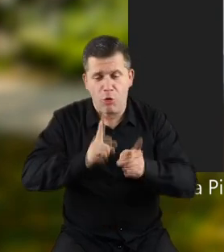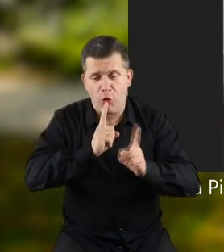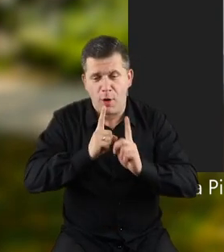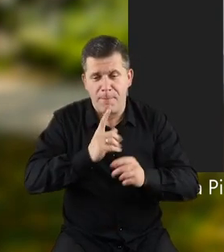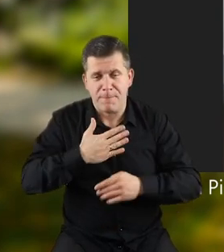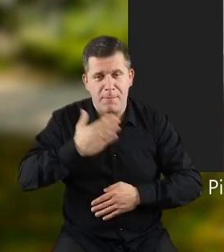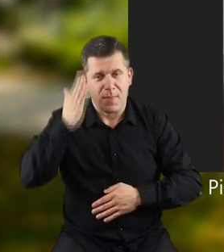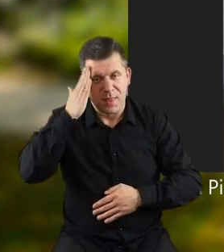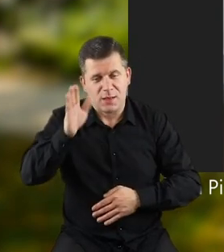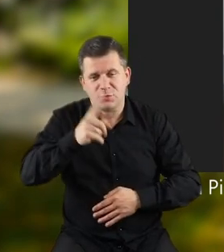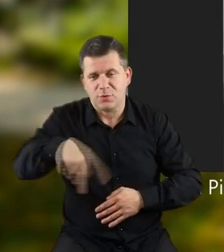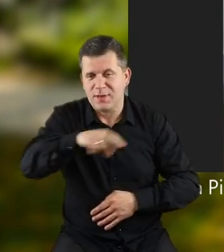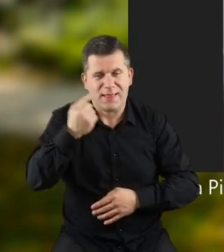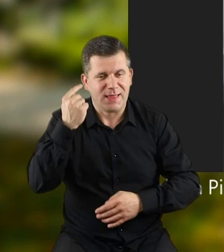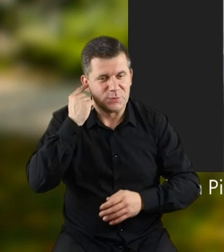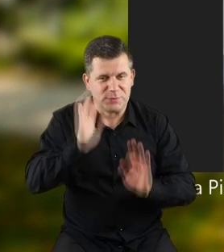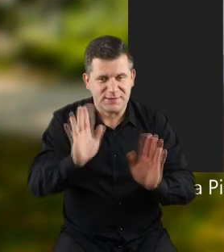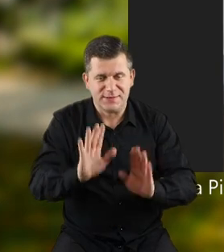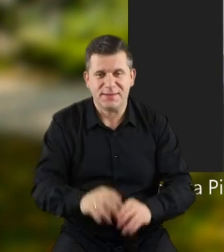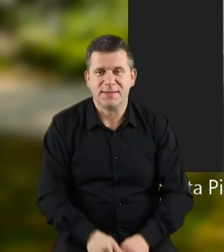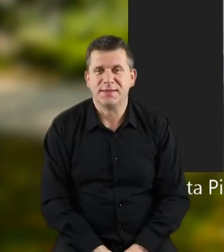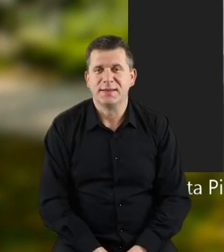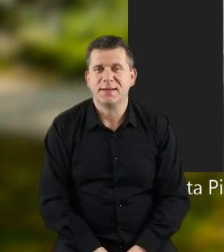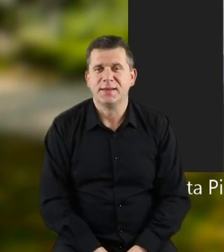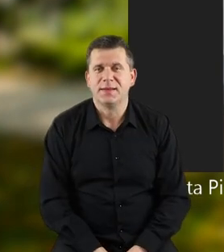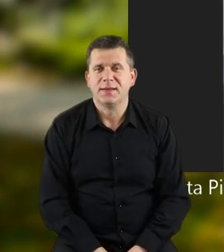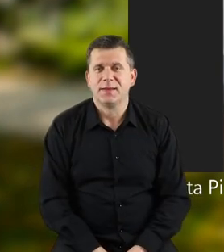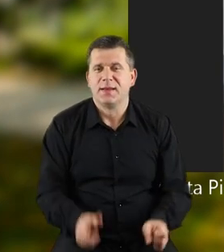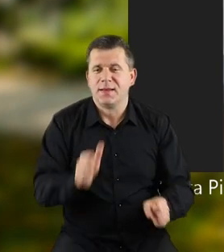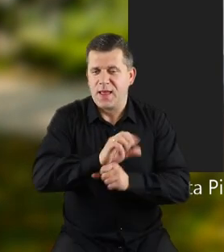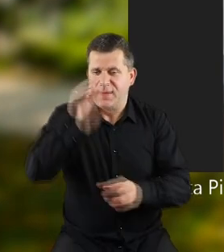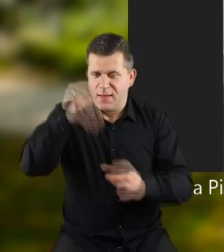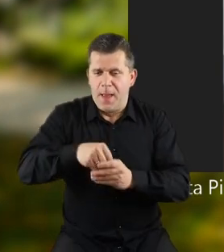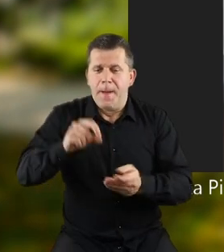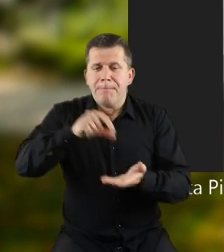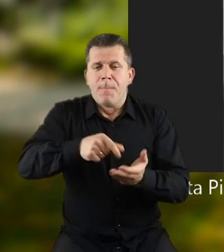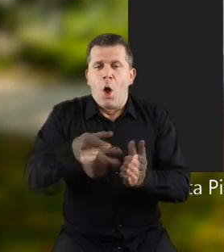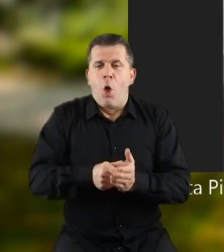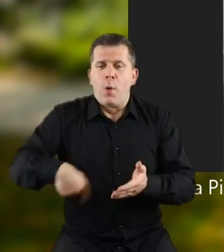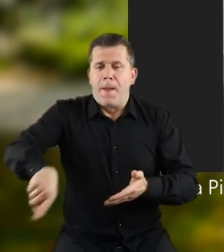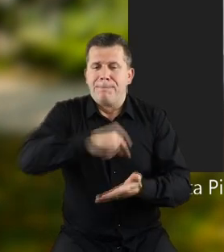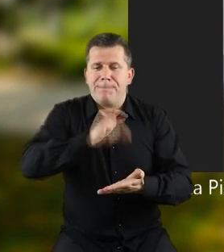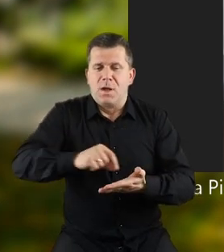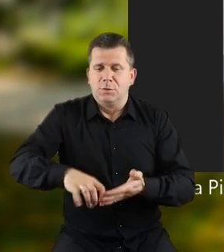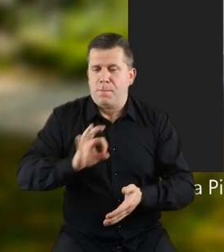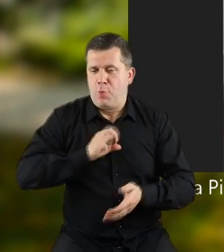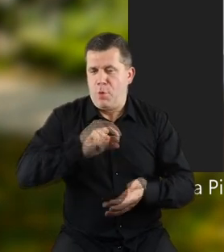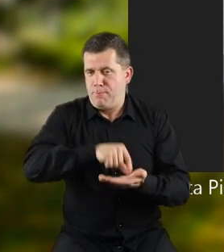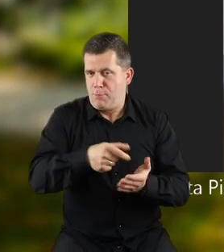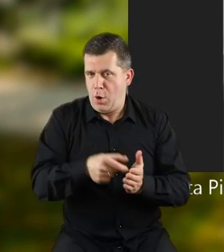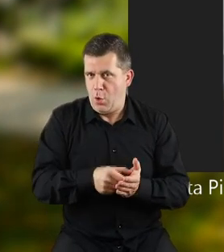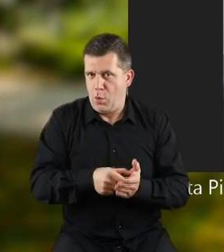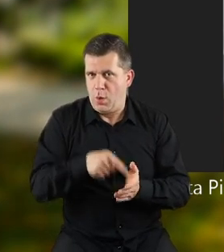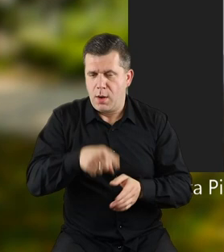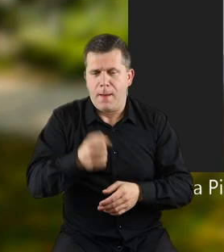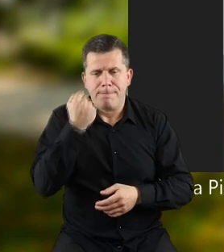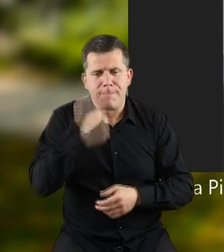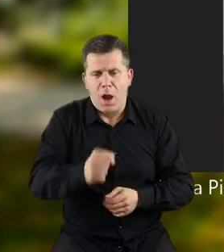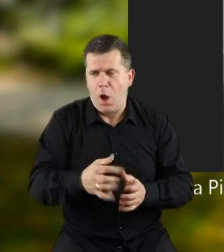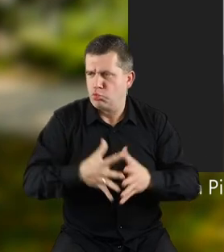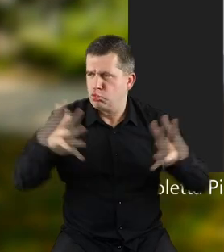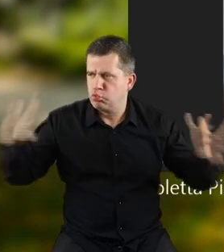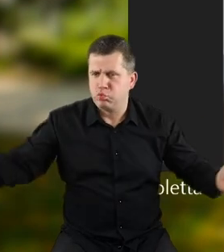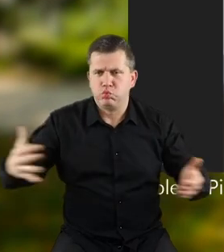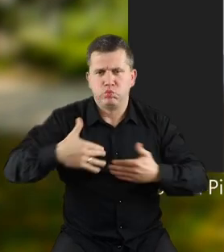rozmowę. Mam nadzieję, że u Was nie słychać. Natomiast jesteśmy tutaj w pokoju pisarskim i tu w moim pokoju pisarskim on jest